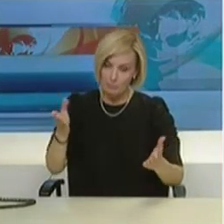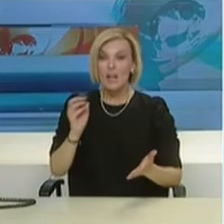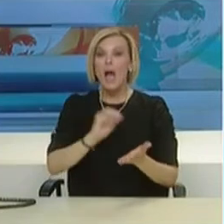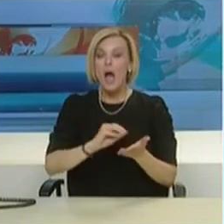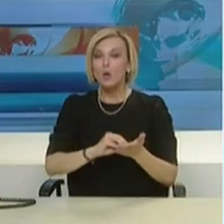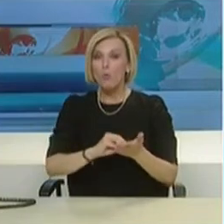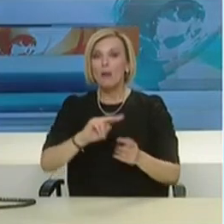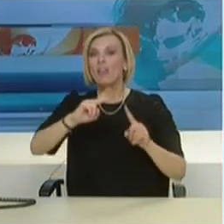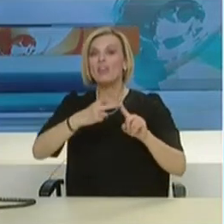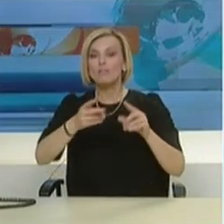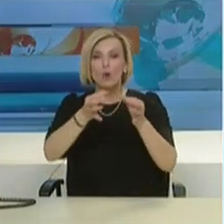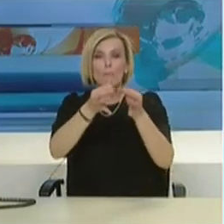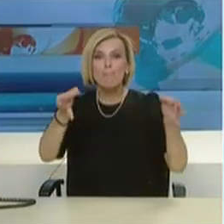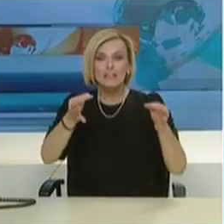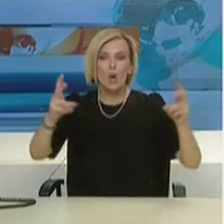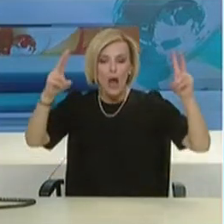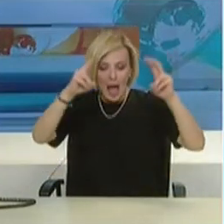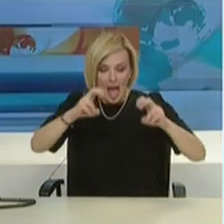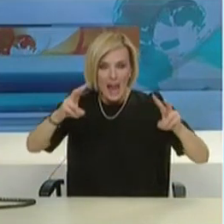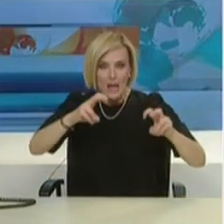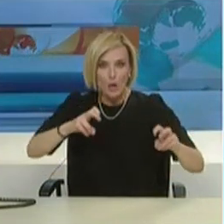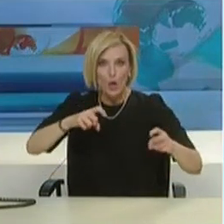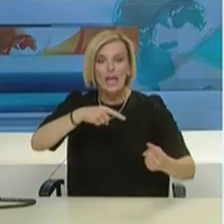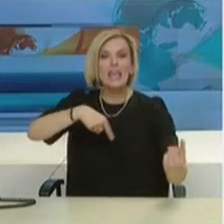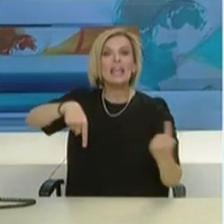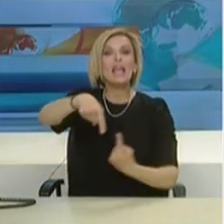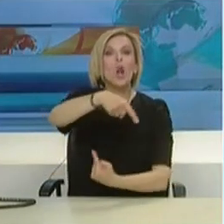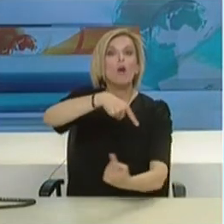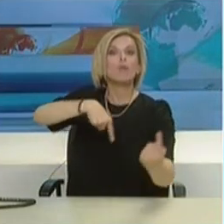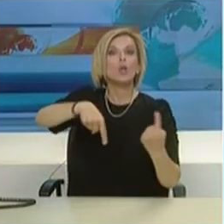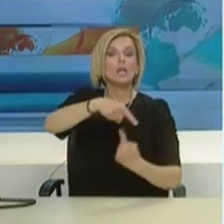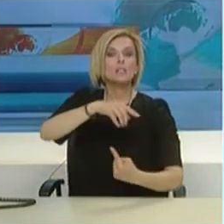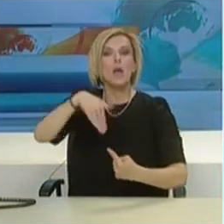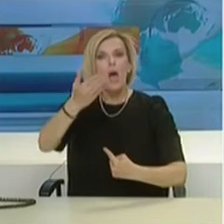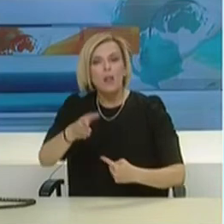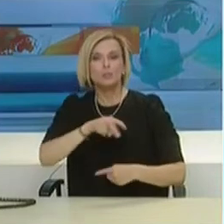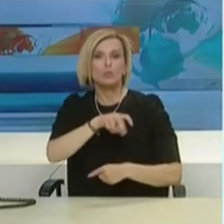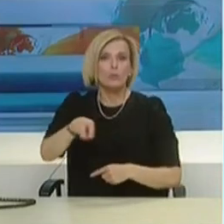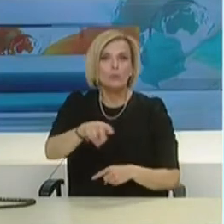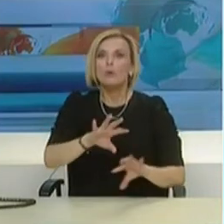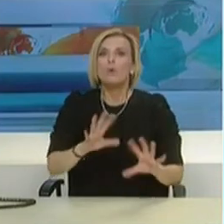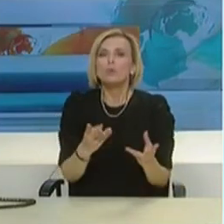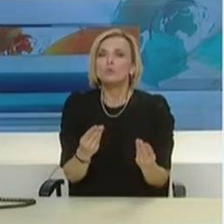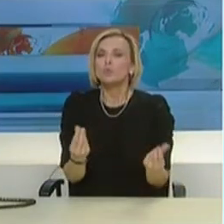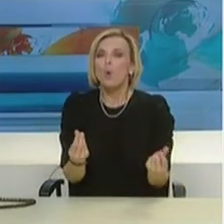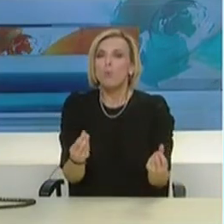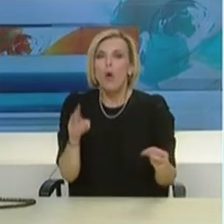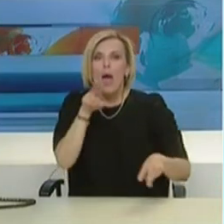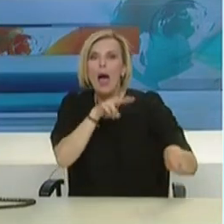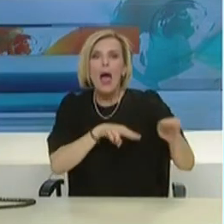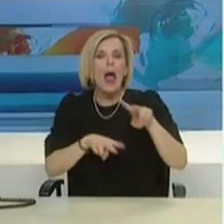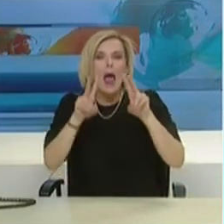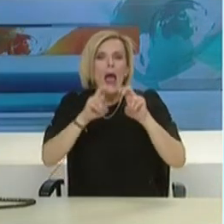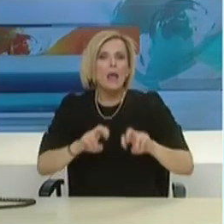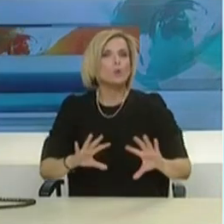μέτρο ενέχου κυκλοφορίας των πολιτών. Με ποιο τρόπο θα λειτουργήσει αυτό θέλω να